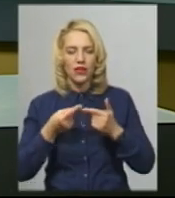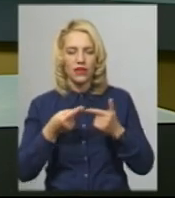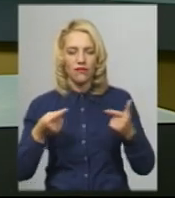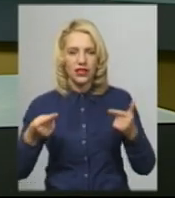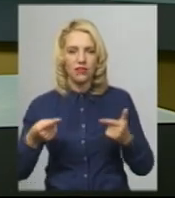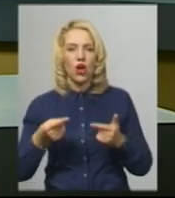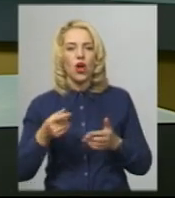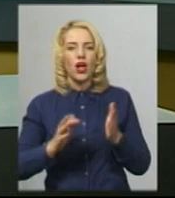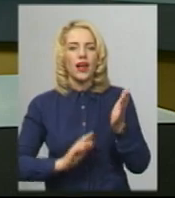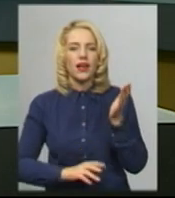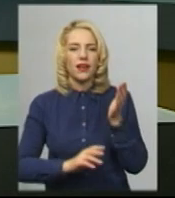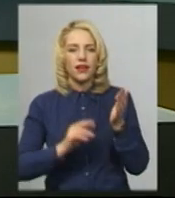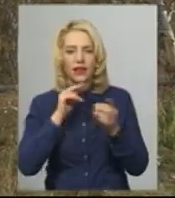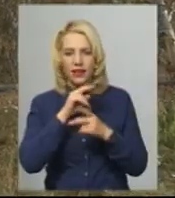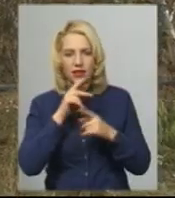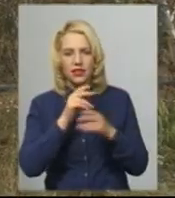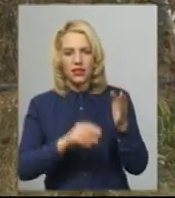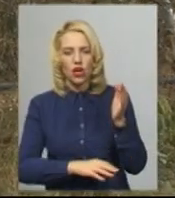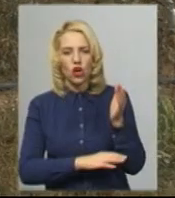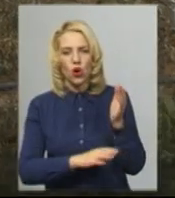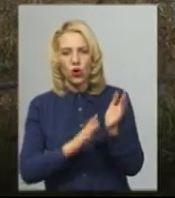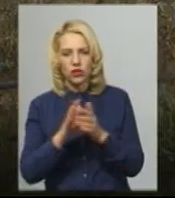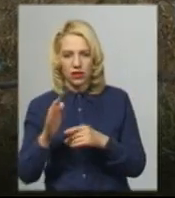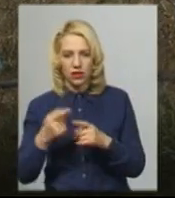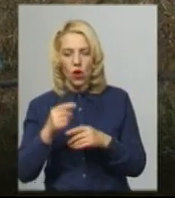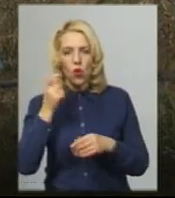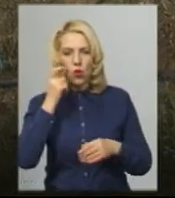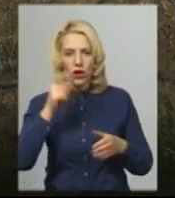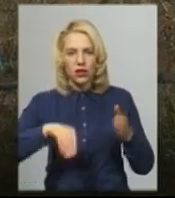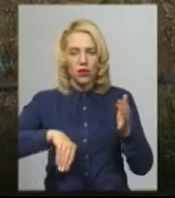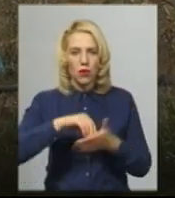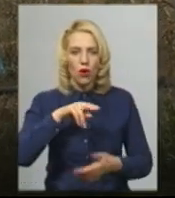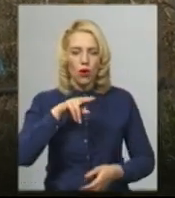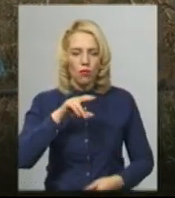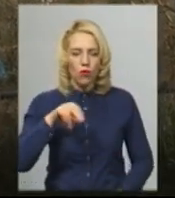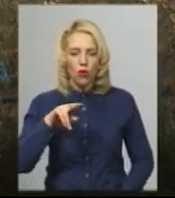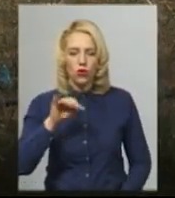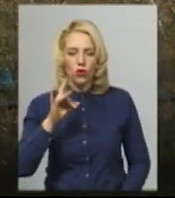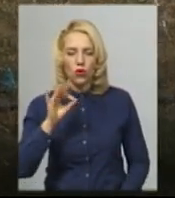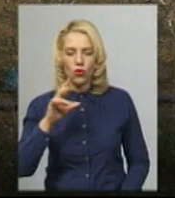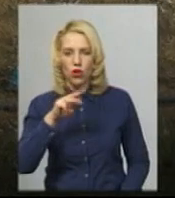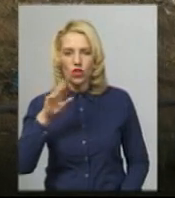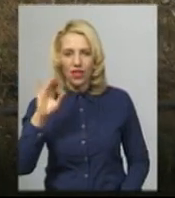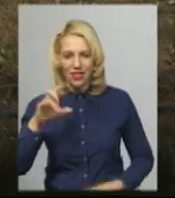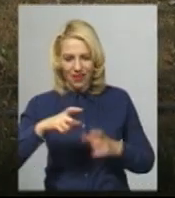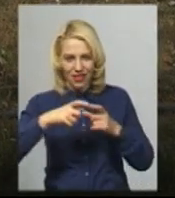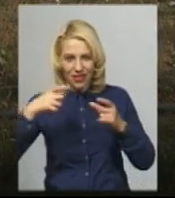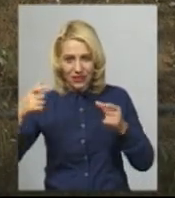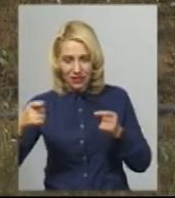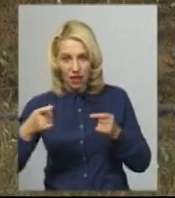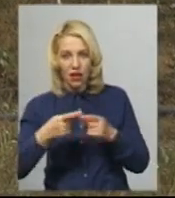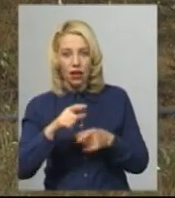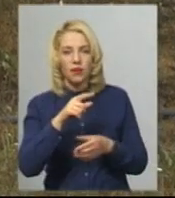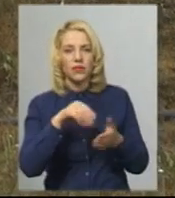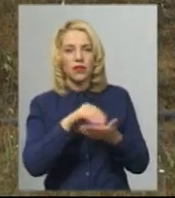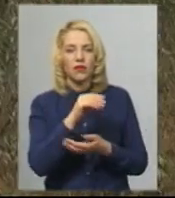рослин, каже Микола Продивус. Україна закупляє подорожник з Аргентини, листя подорожника завозить з Аргентини. От ми